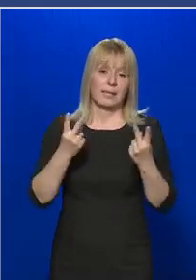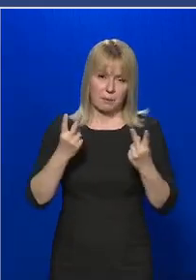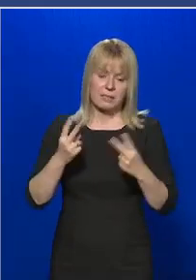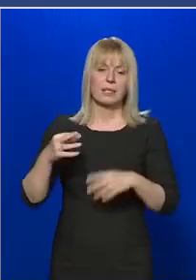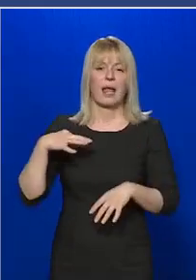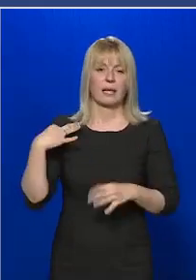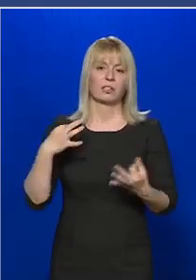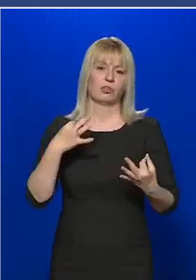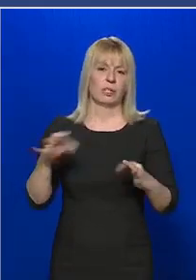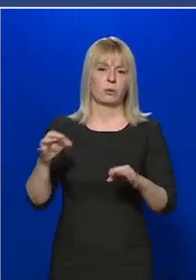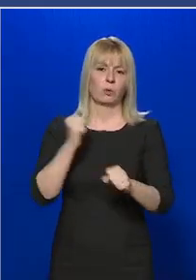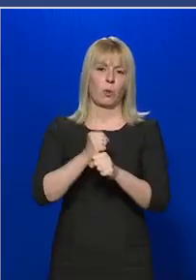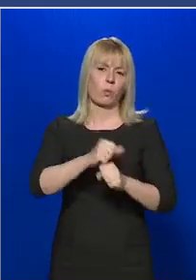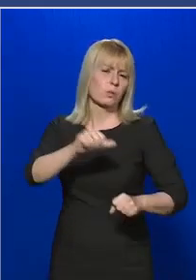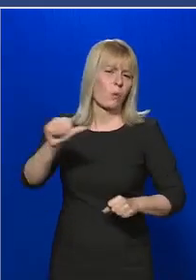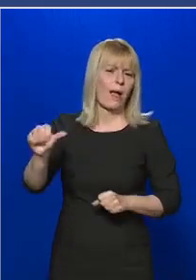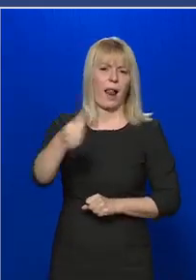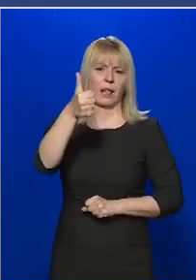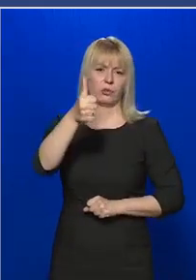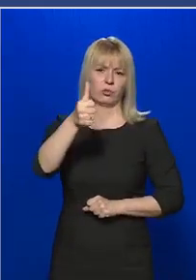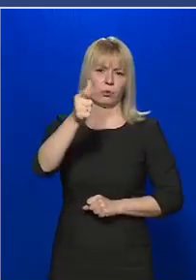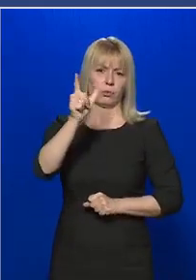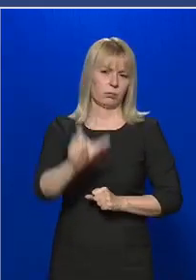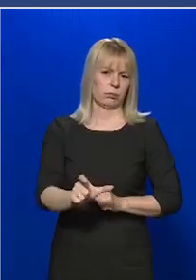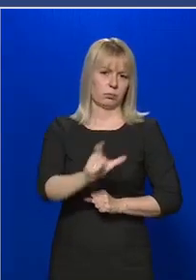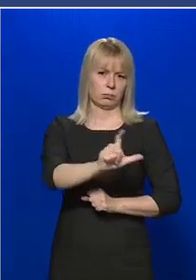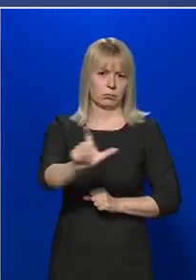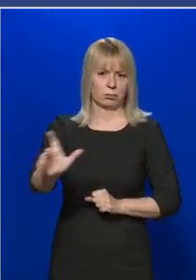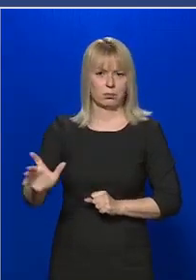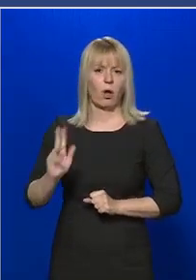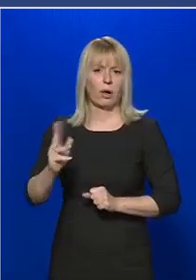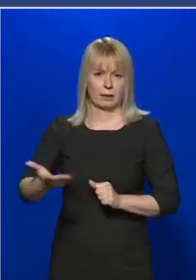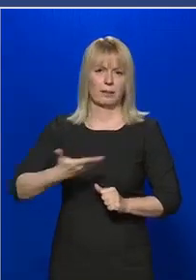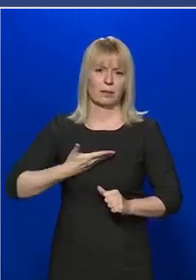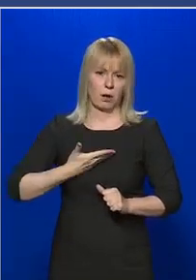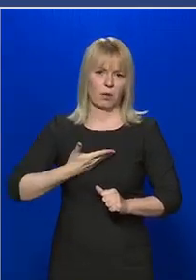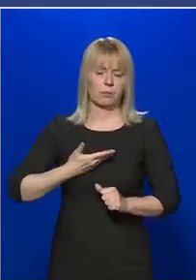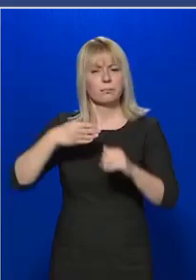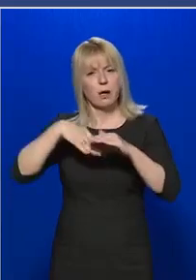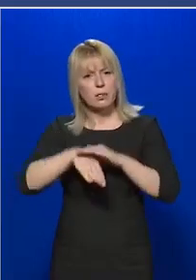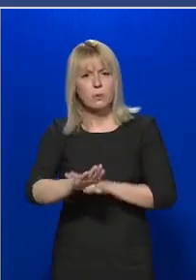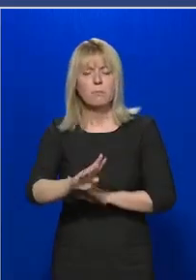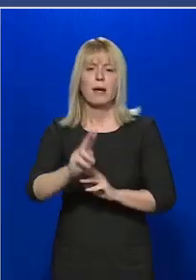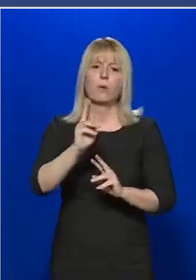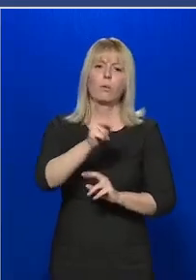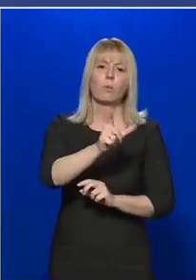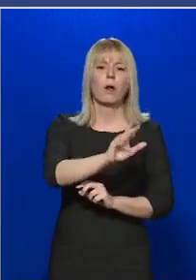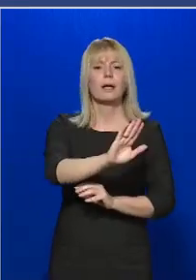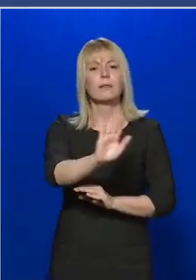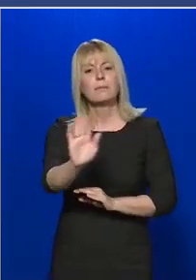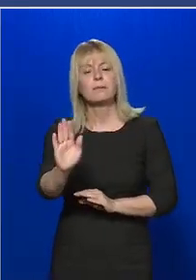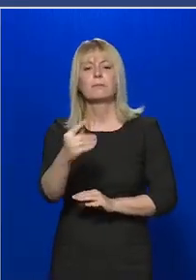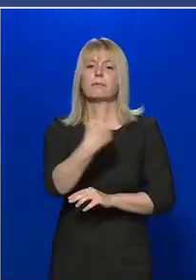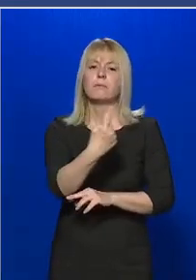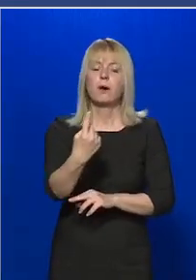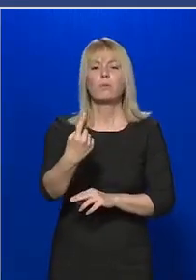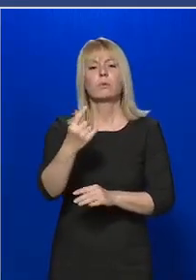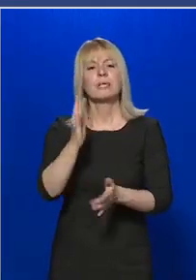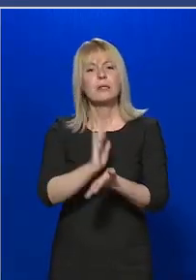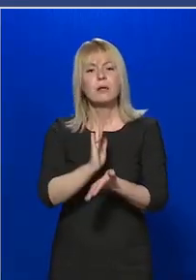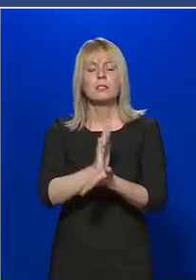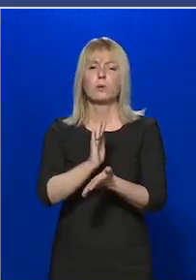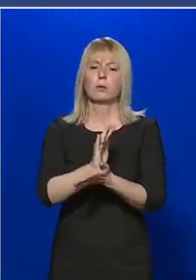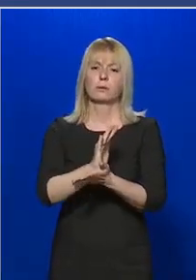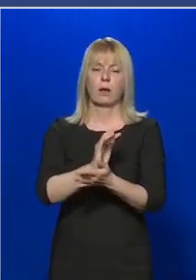dolgozók az első vonal, azon belül is, akik igazoltan koronavírusos